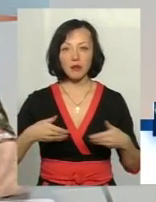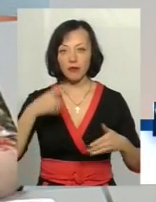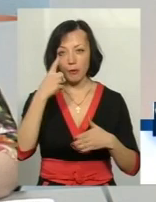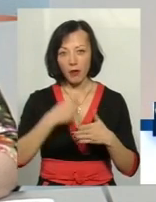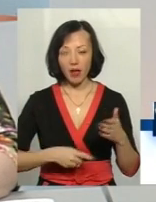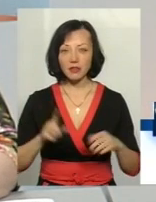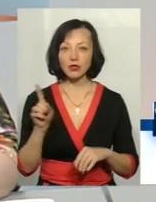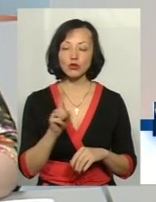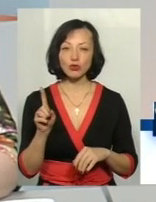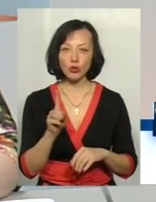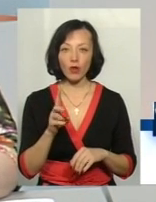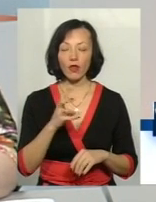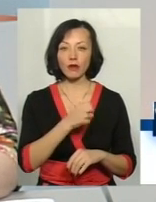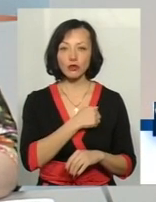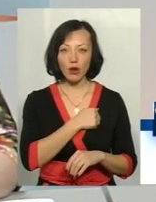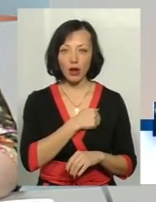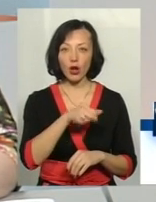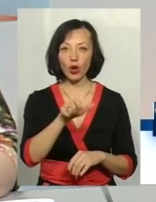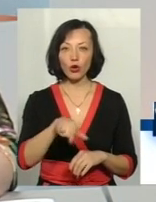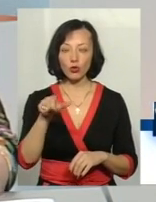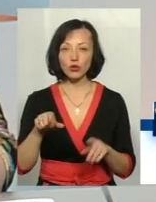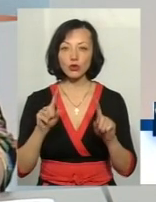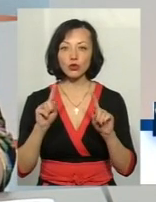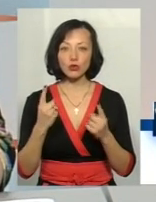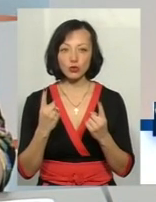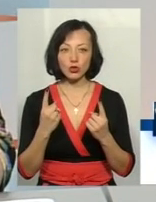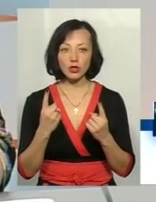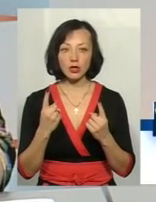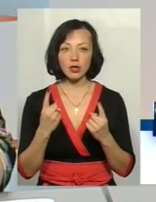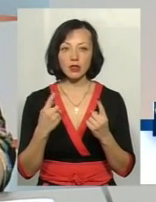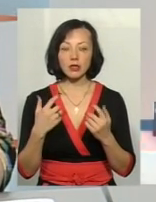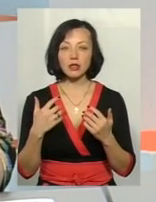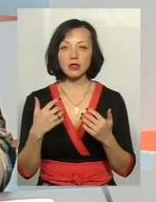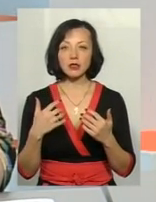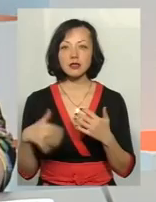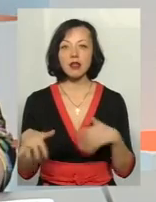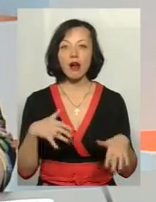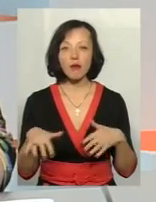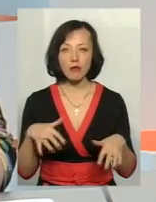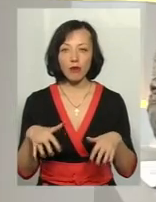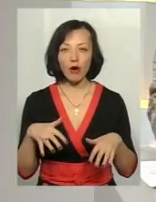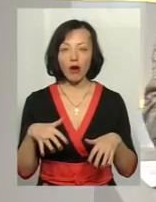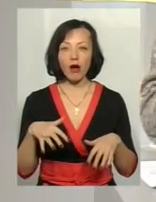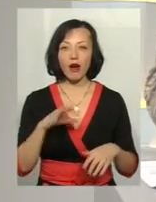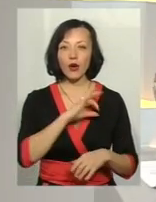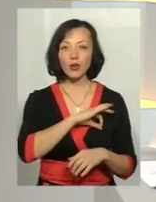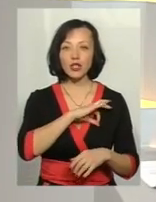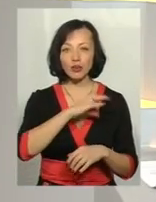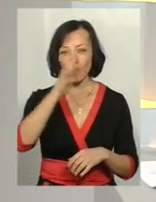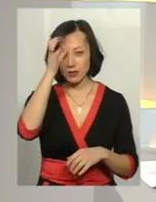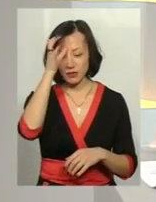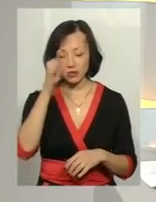тому, що, ну, на жаль, люди дуже низько чи слабо правоосвічені. Тобто правовий лікнет, він